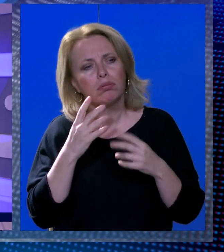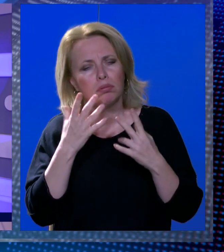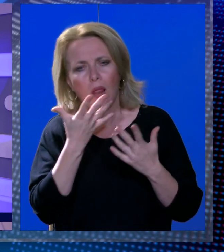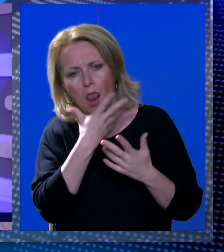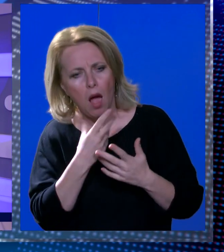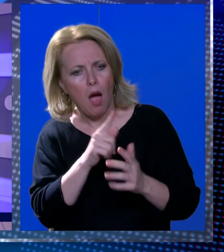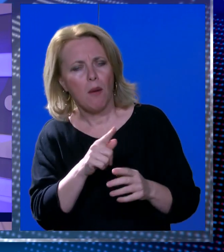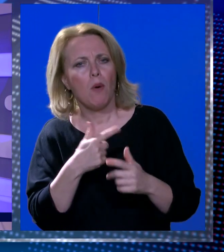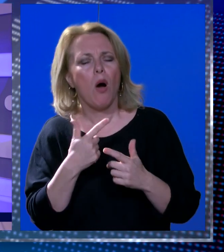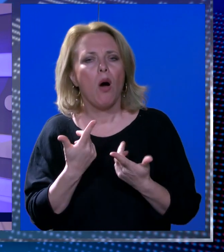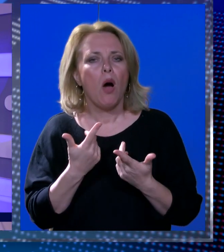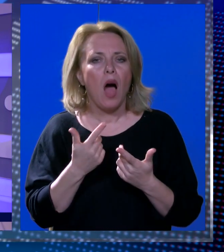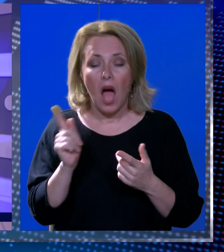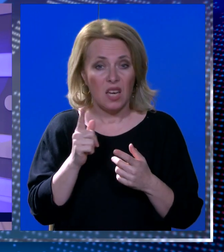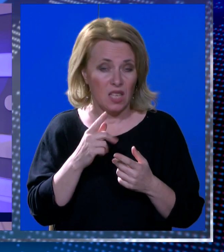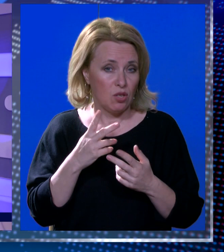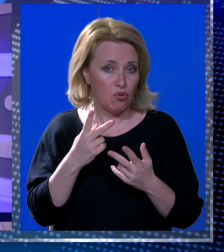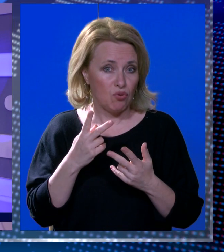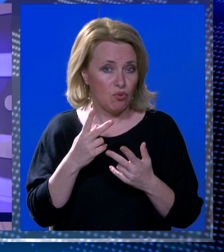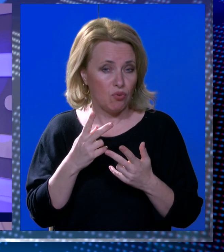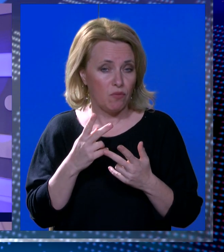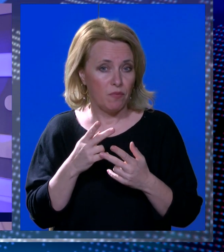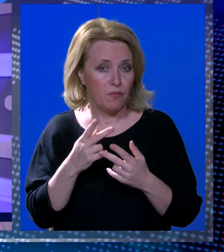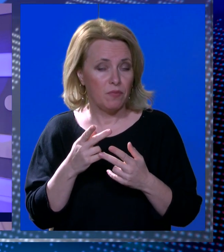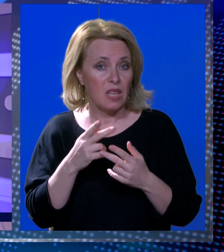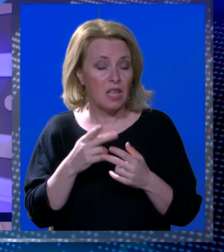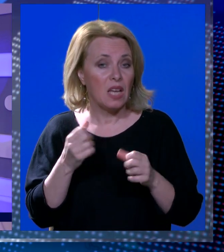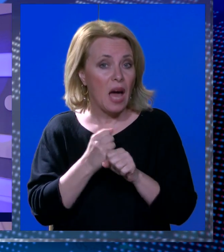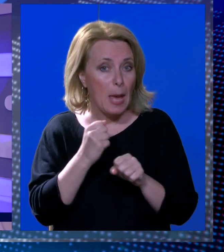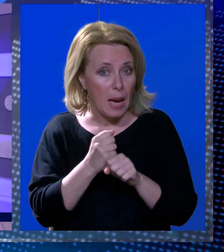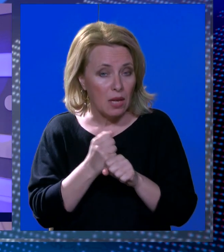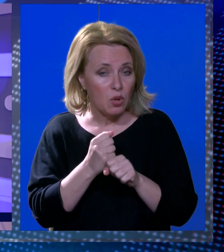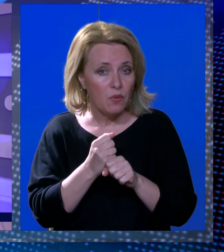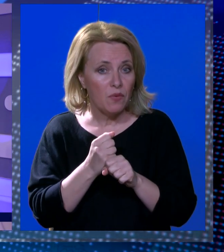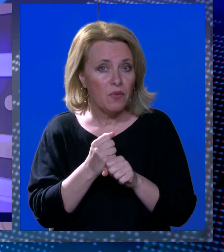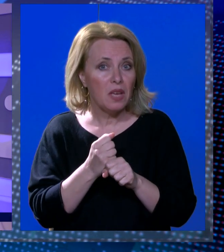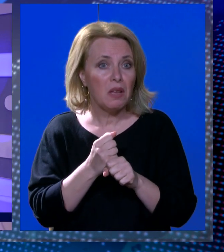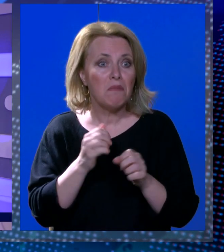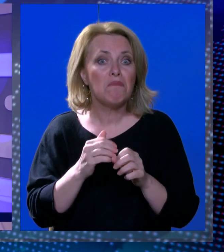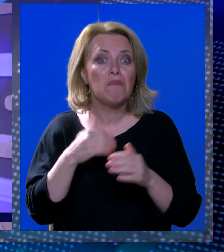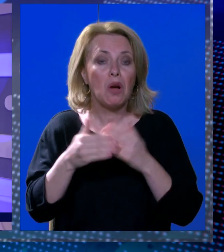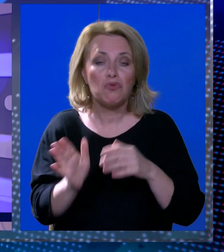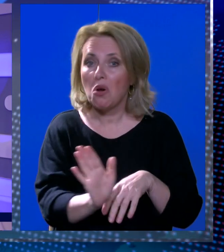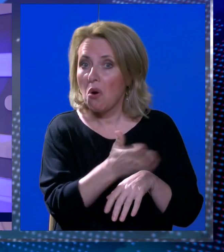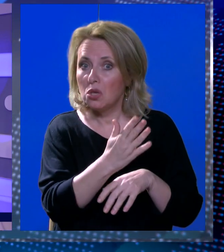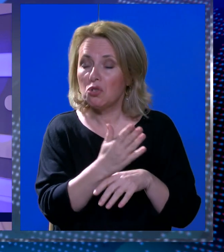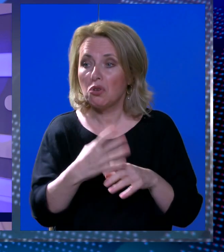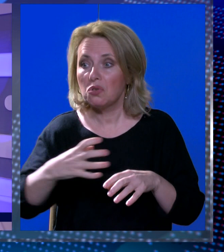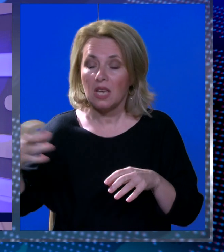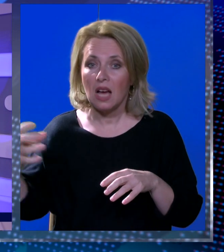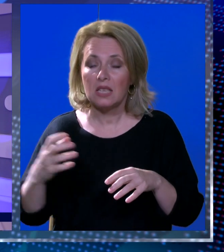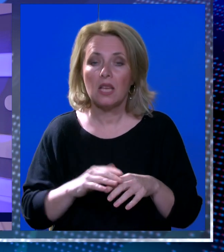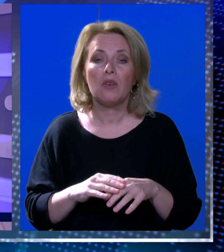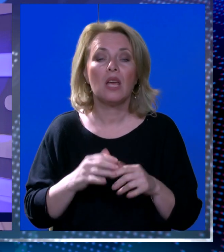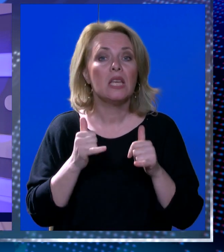zatvarajući oči pred radovima koji su se nastavili čim je ušao u službeno auto i otišao za daljnjim obavezama. Nije